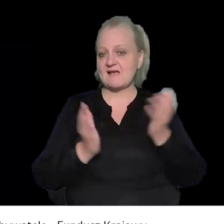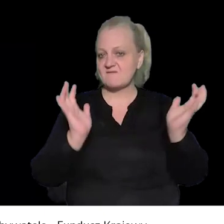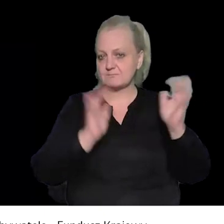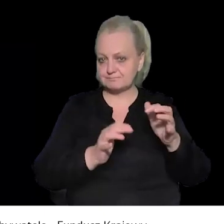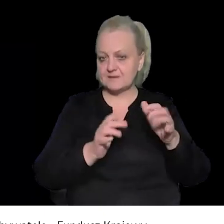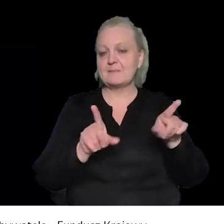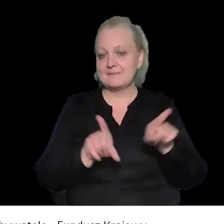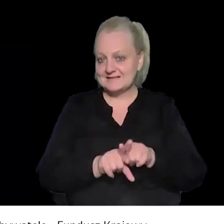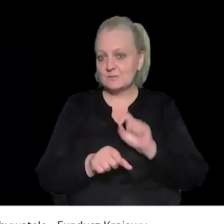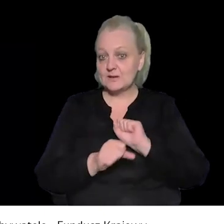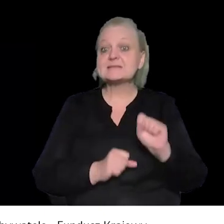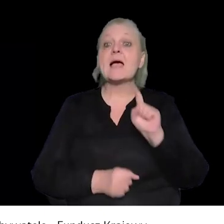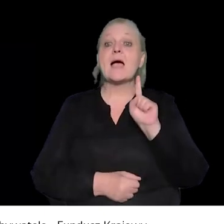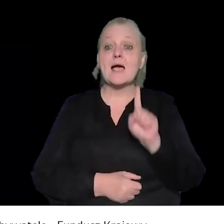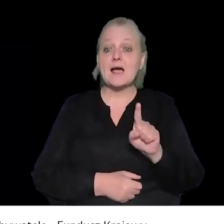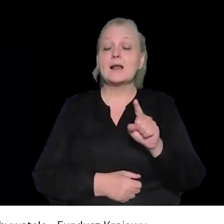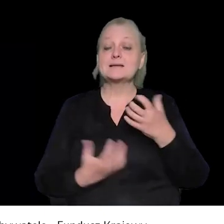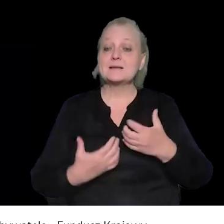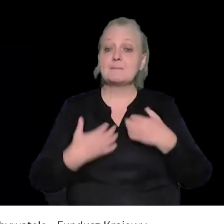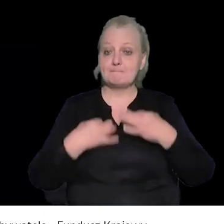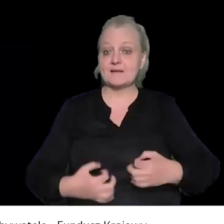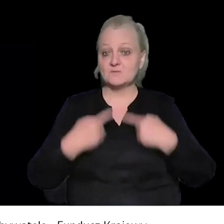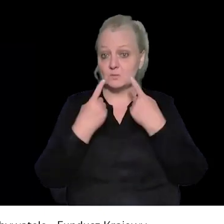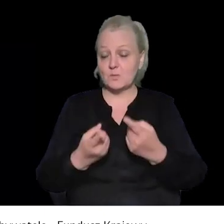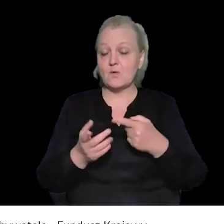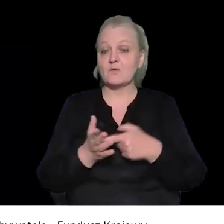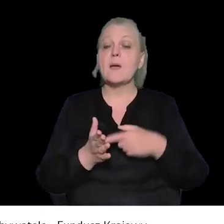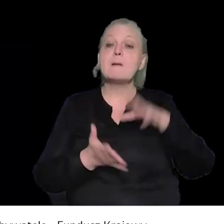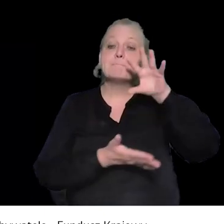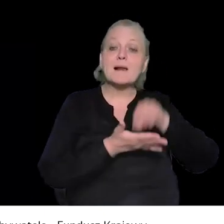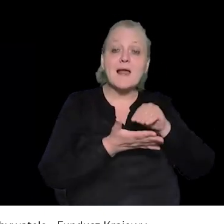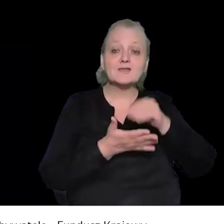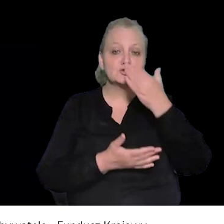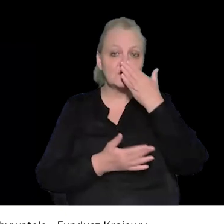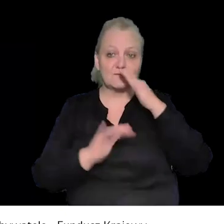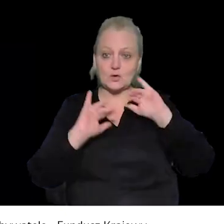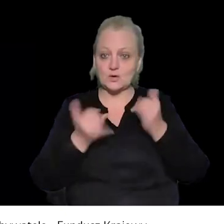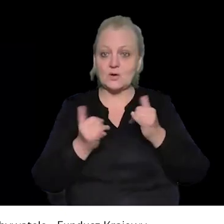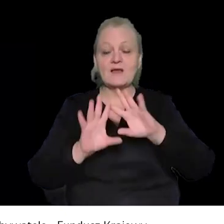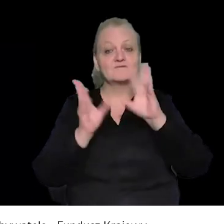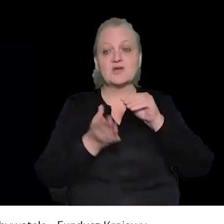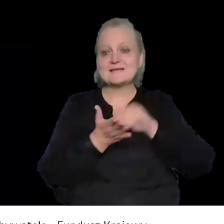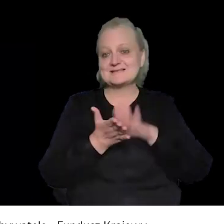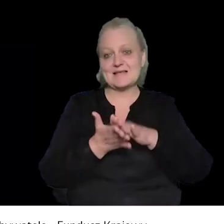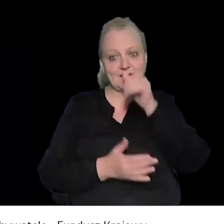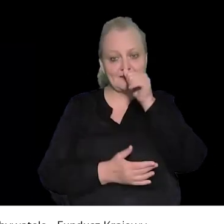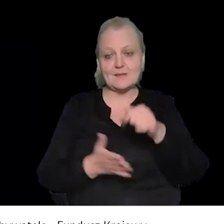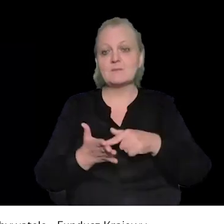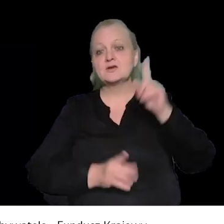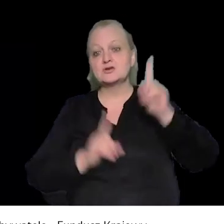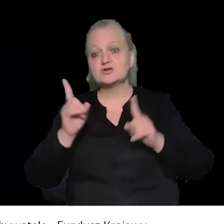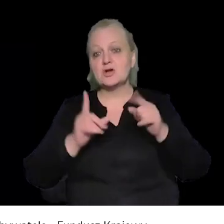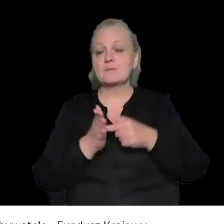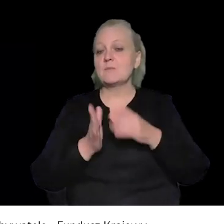no i oczywiście ta ustawa, której wspominała również Pani Anna, czyli ustawa o zgromadzeniach, o zgromadzeniach, ale też Państwu powiem jakby,